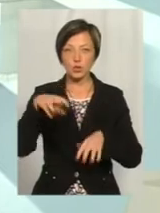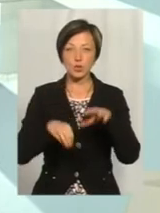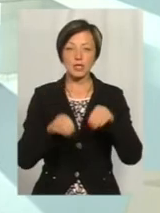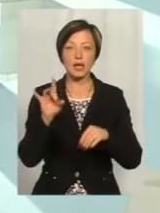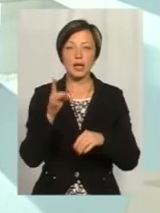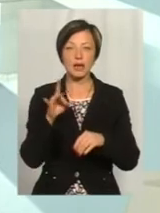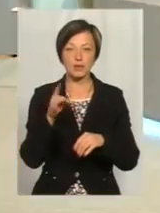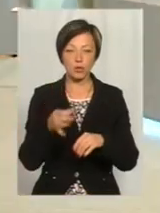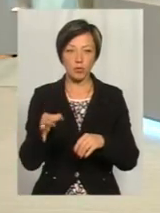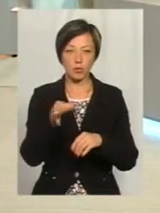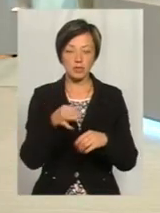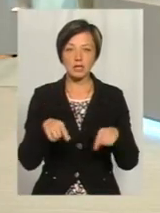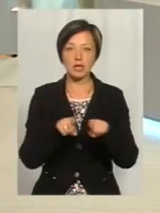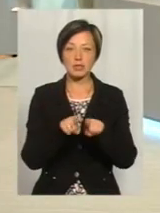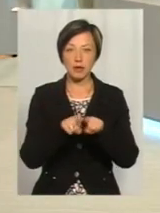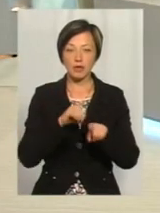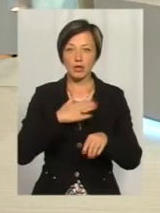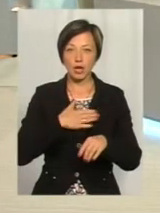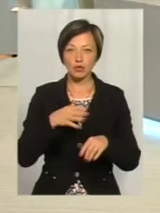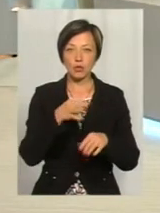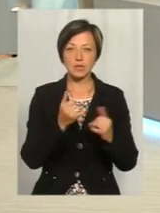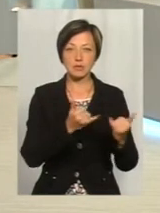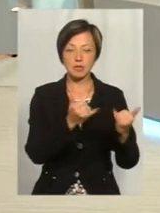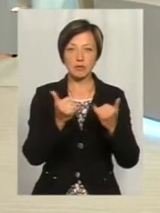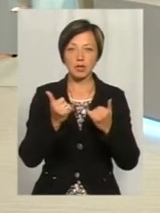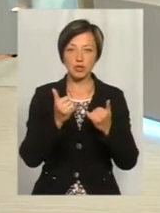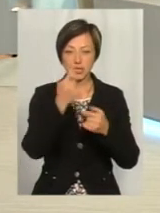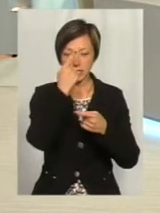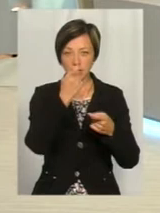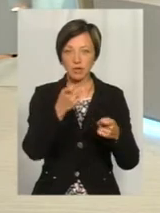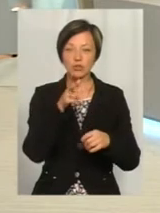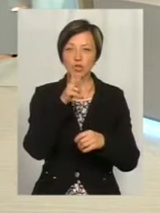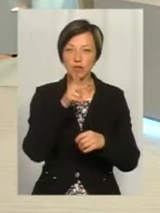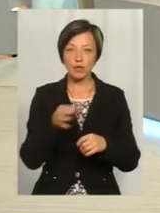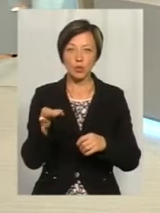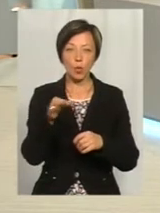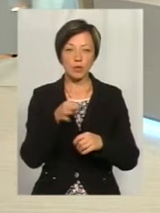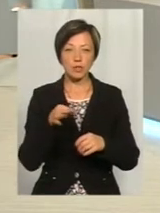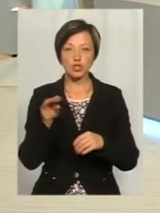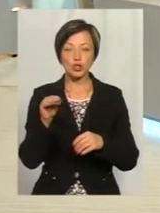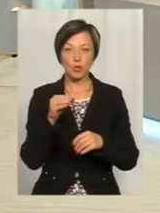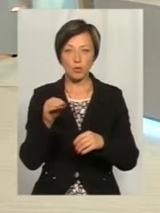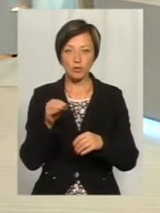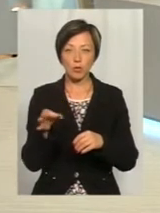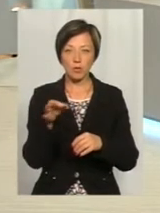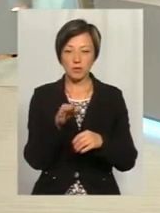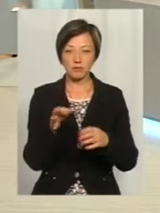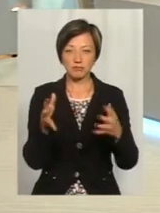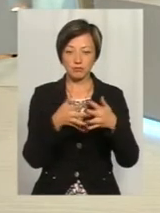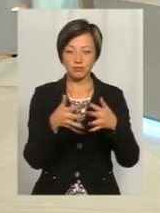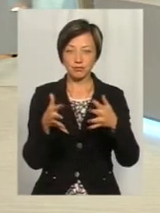Рівненської області. Зрештою, так само, як і наша область, забезпечує сигналом Чернівецьку область, Житомирську область, тобто